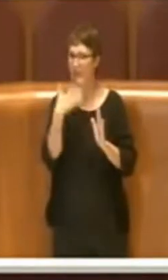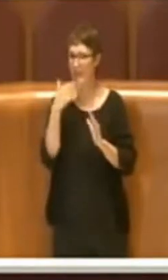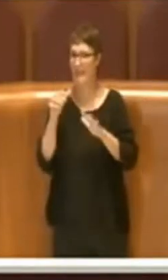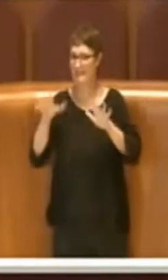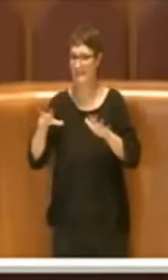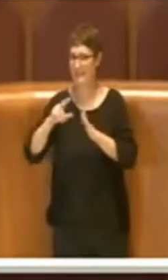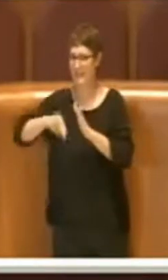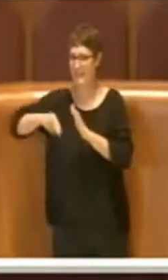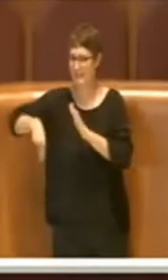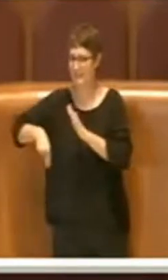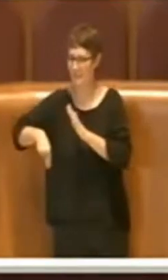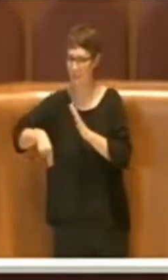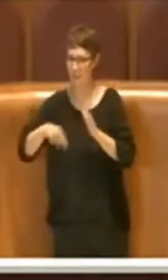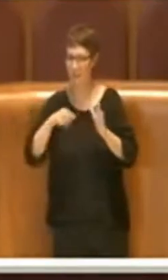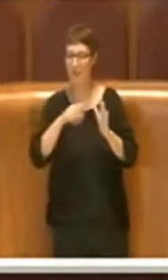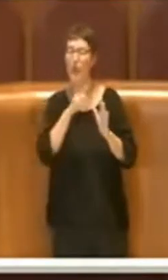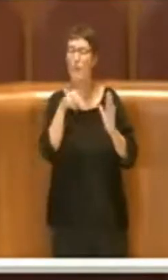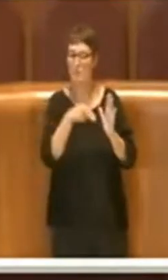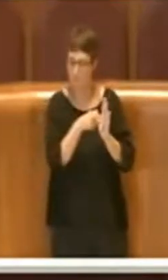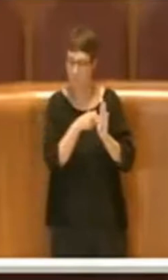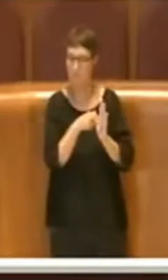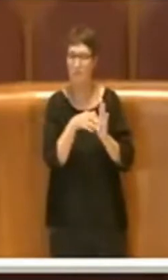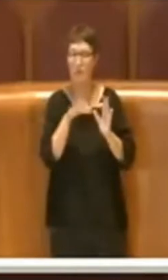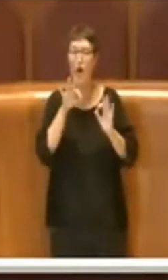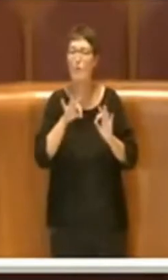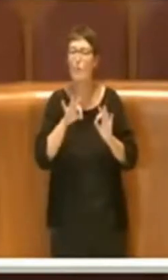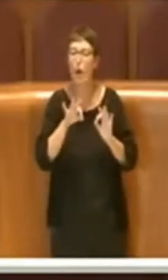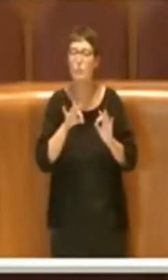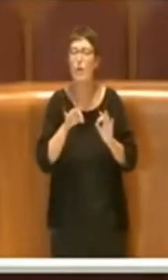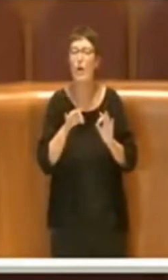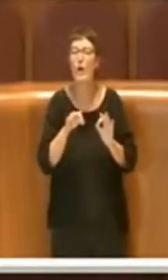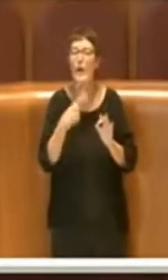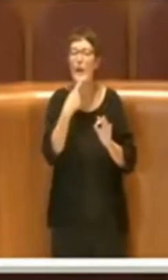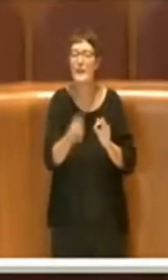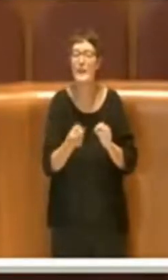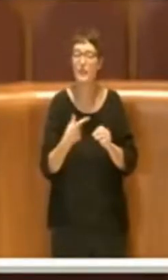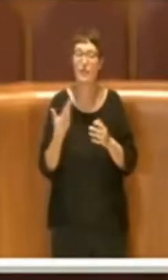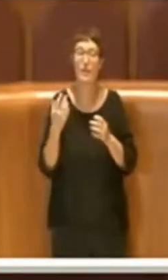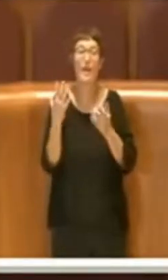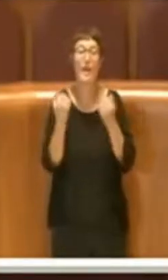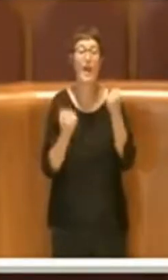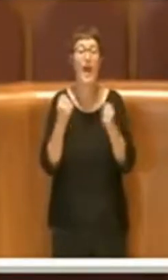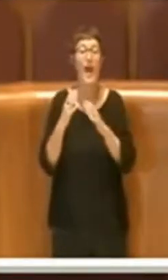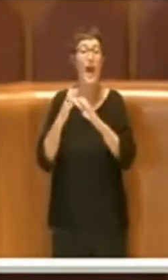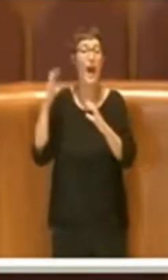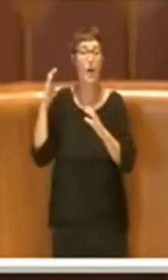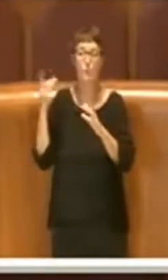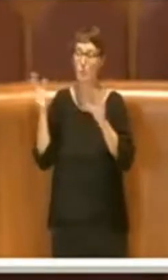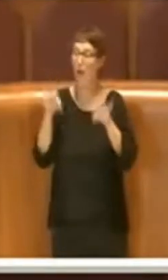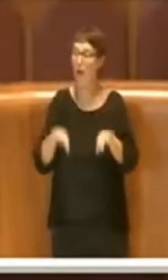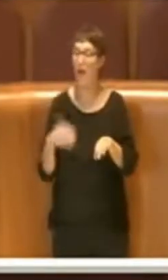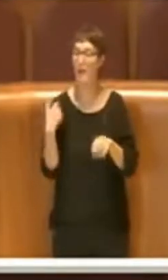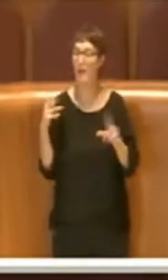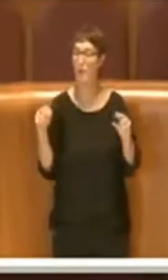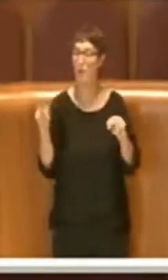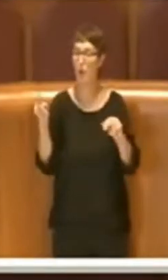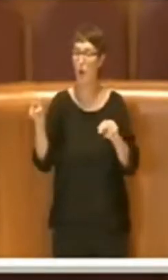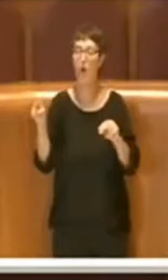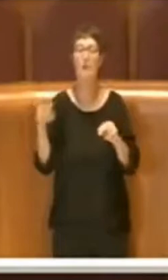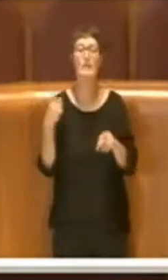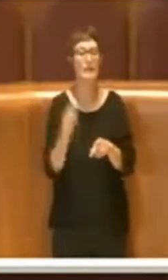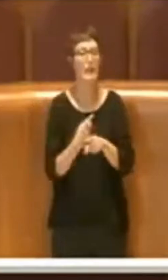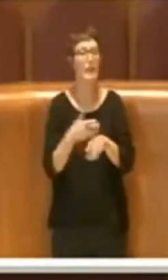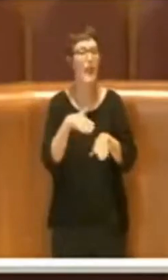possibilità che gli autobus appena arrivati possano essere utilizzati e messi per strada. Mi fa piacere sentire il